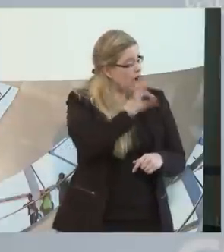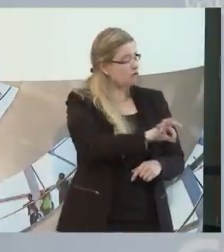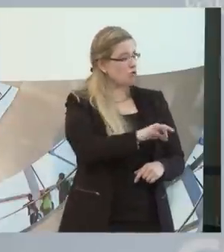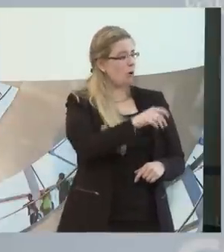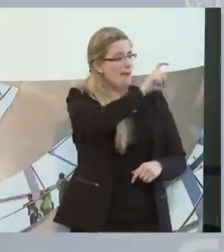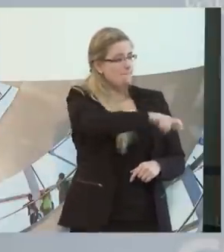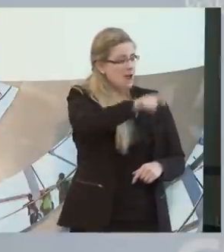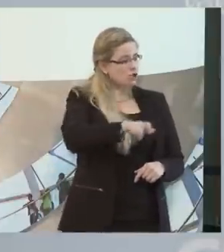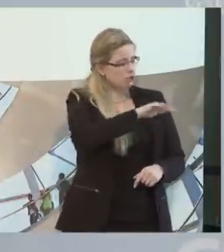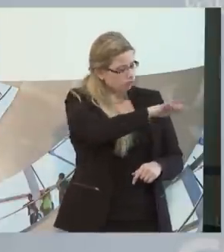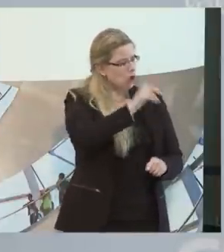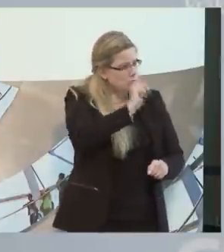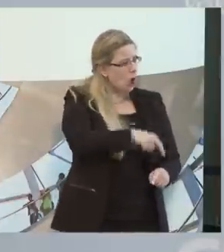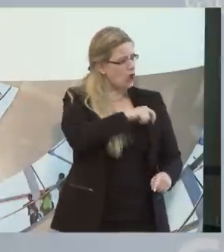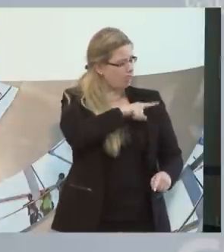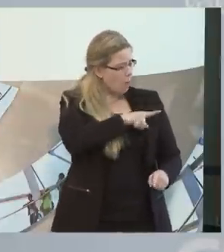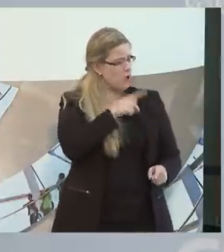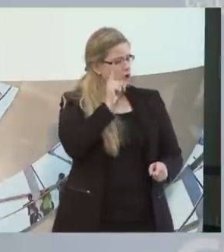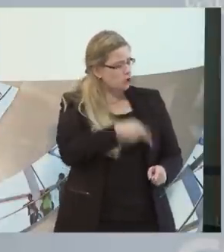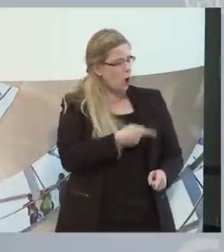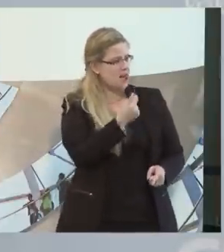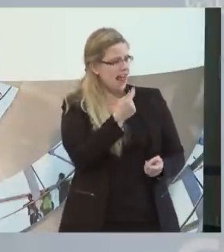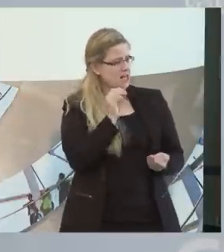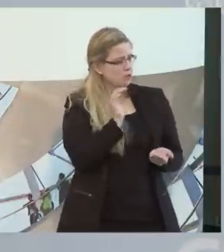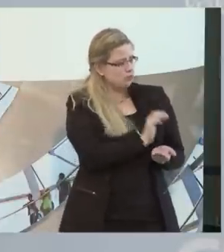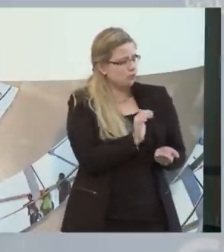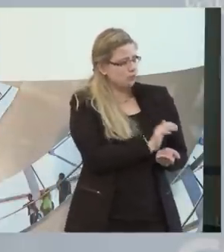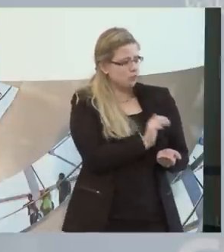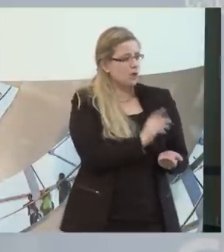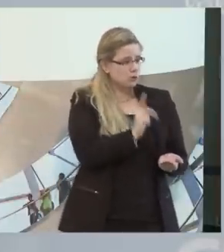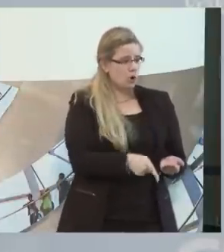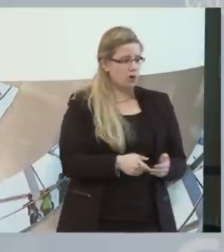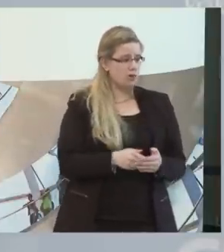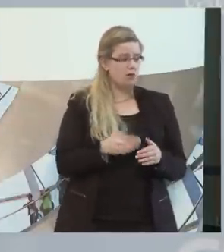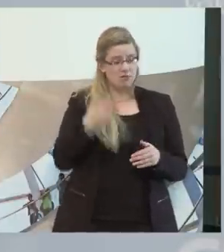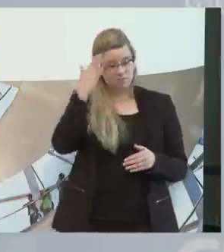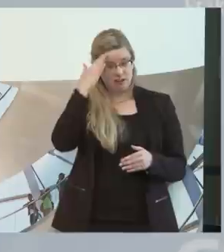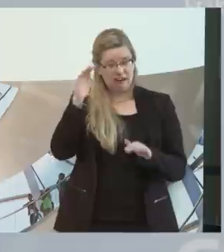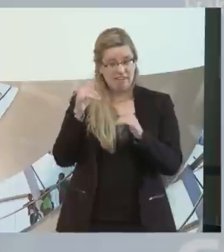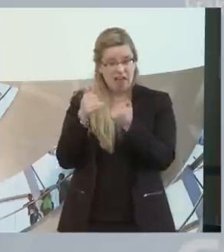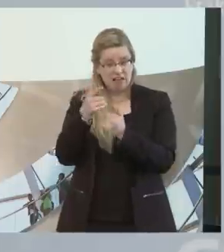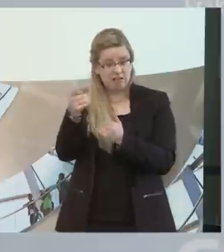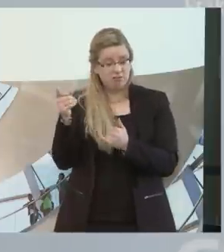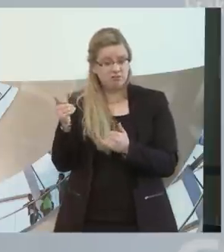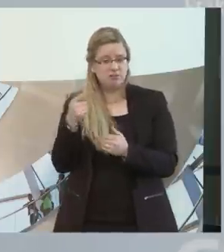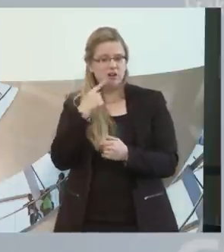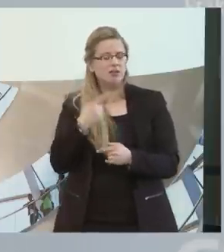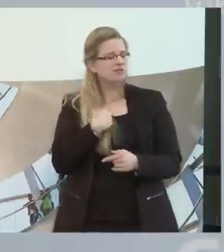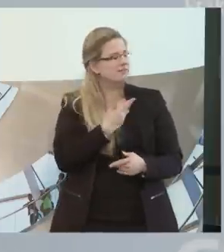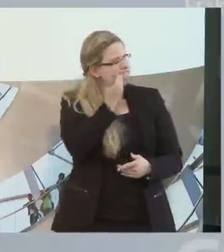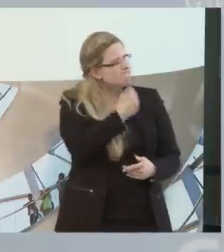bilden können, im Übrigen auch erben können. Ich kenne Eltern, die sagen, ja Herr Laumann, kennen Sie denn nicht einen Trick,